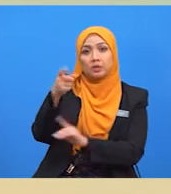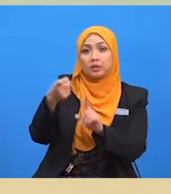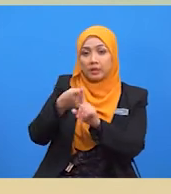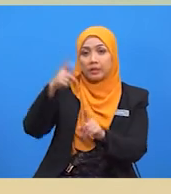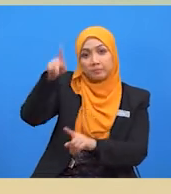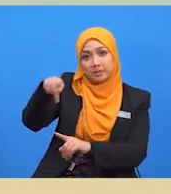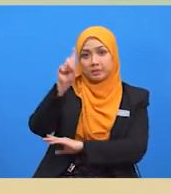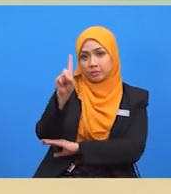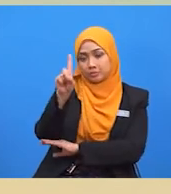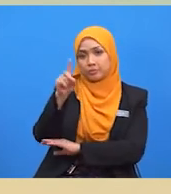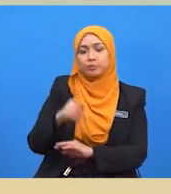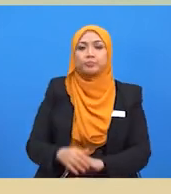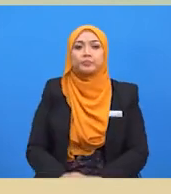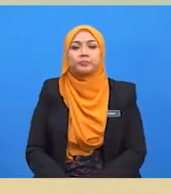tarif.